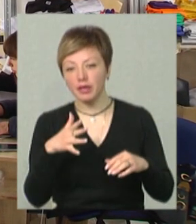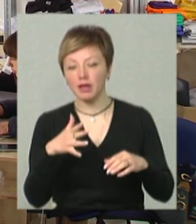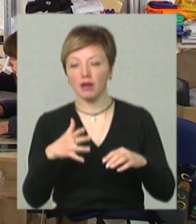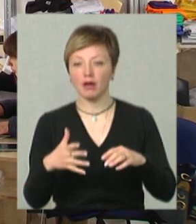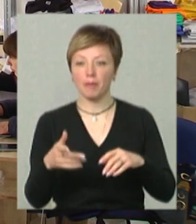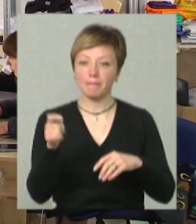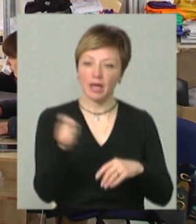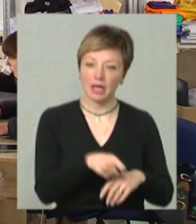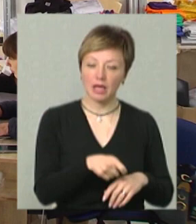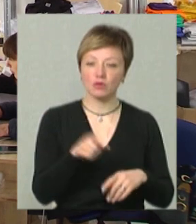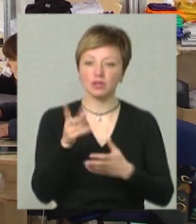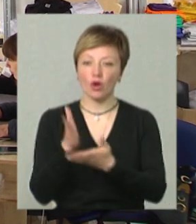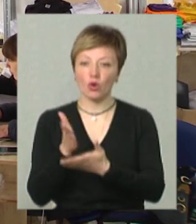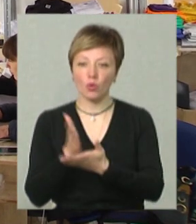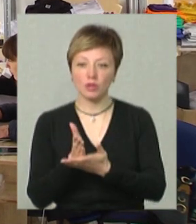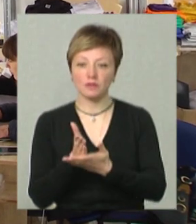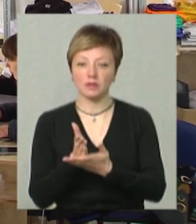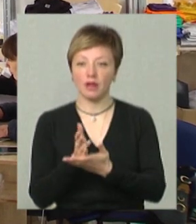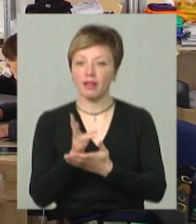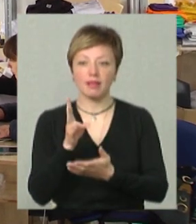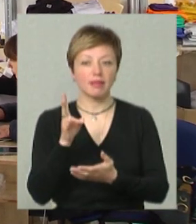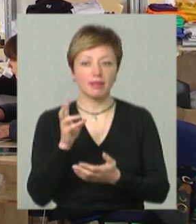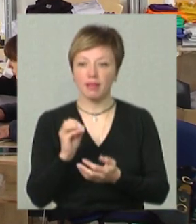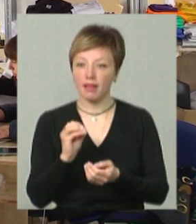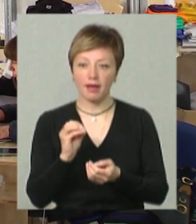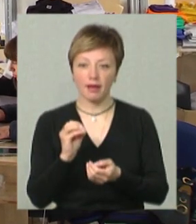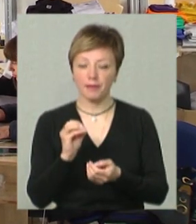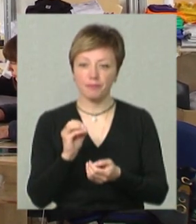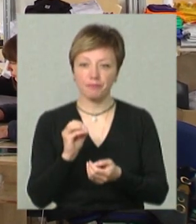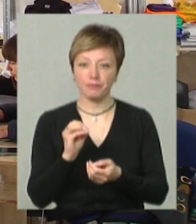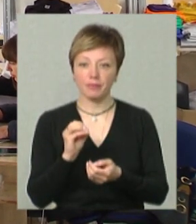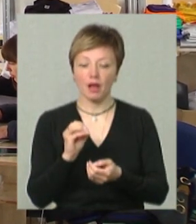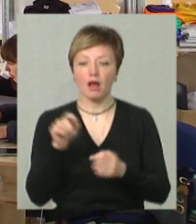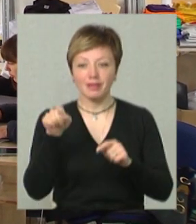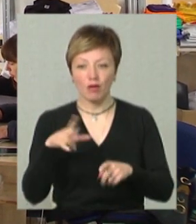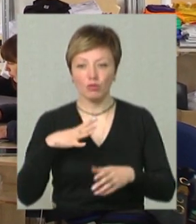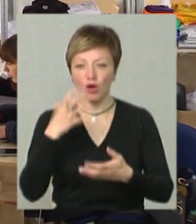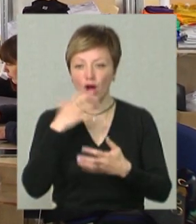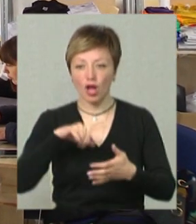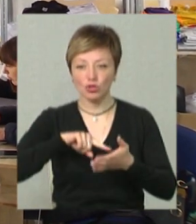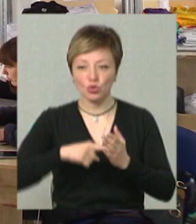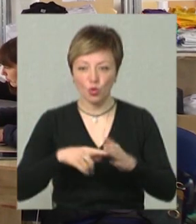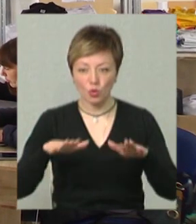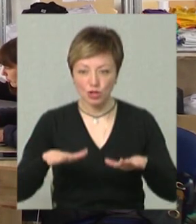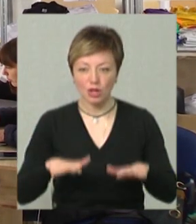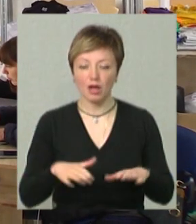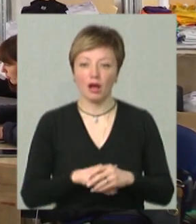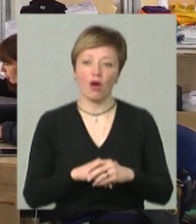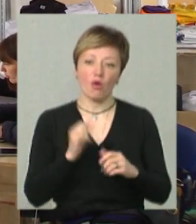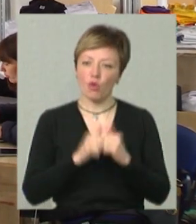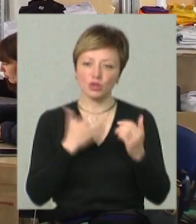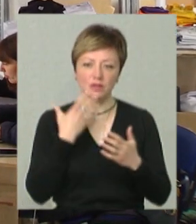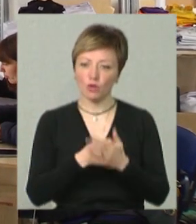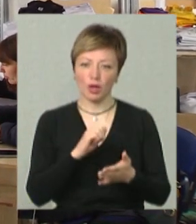тому що знаходився не в самому гарячих точках. У